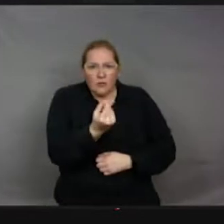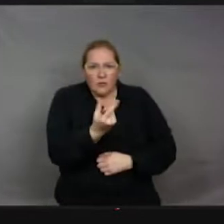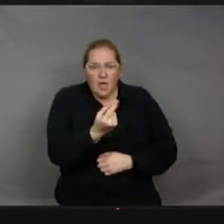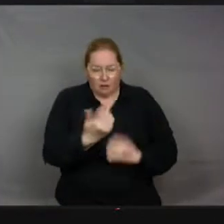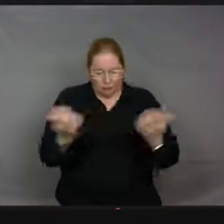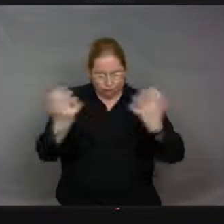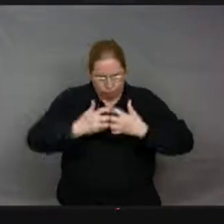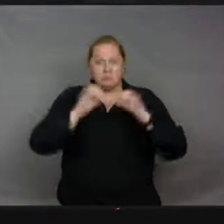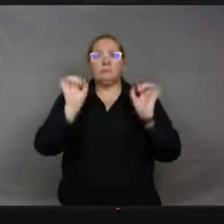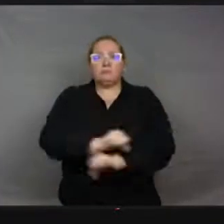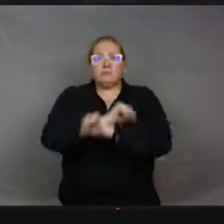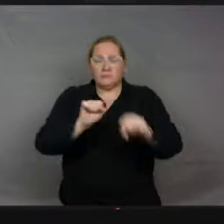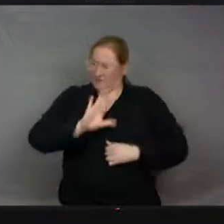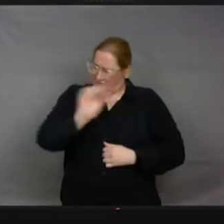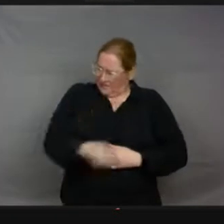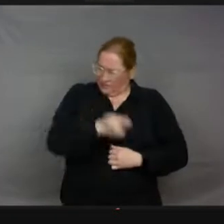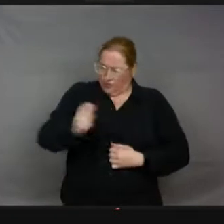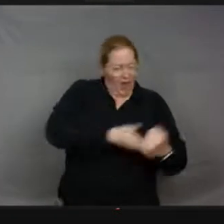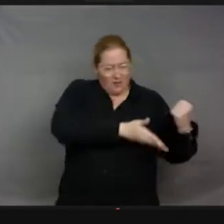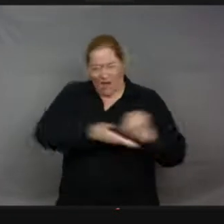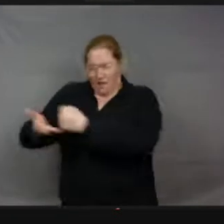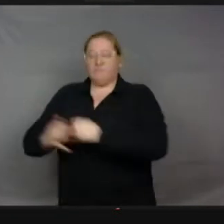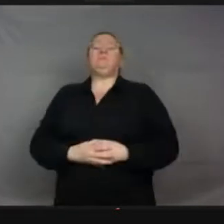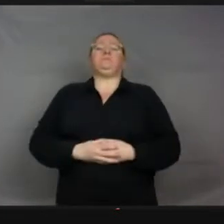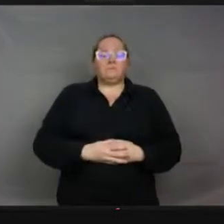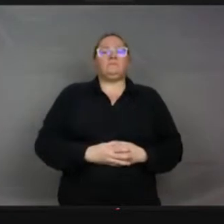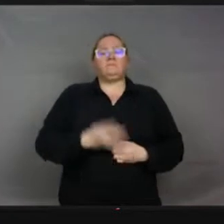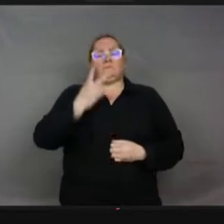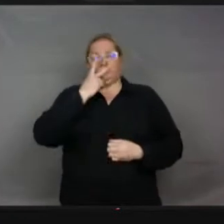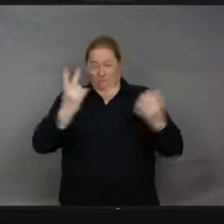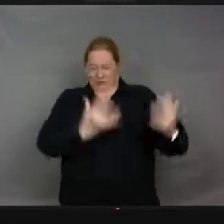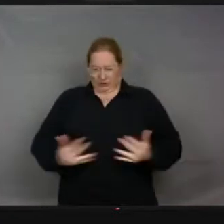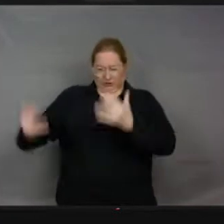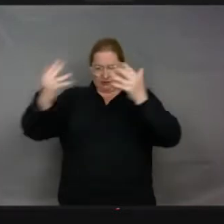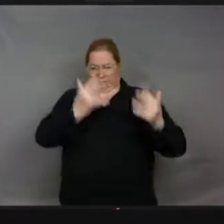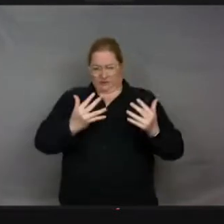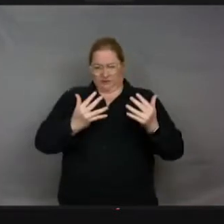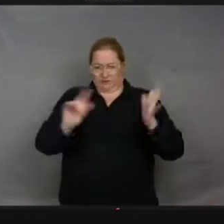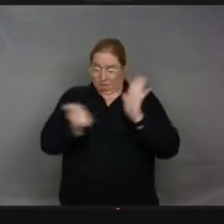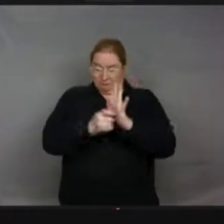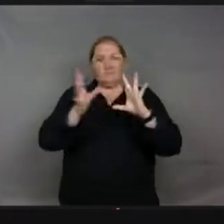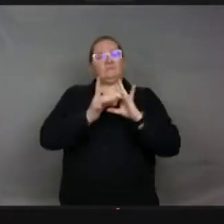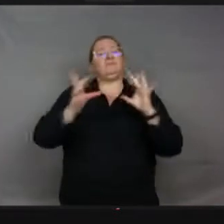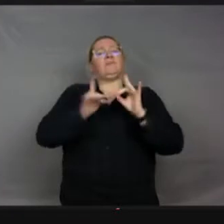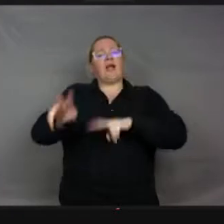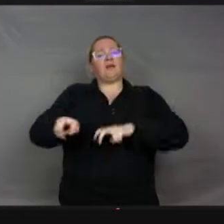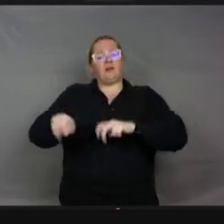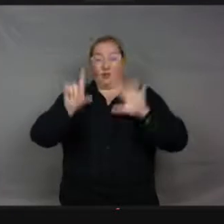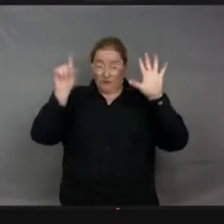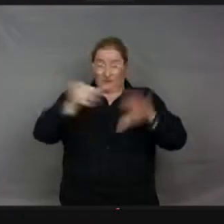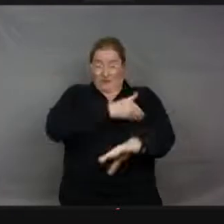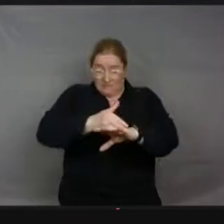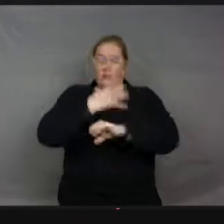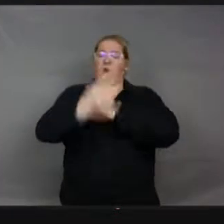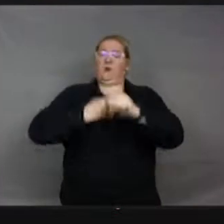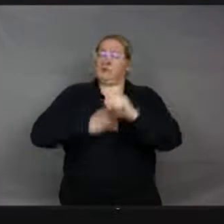plus en plus dans la nature. Sur le chiffre, j'avais lu que l'agriculture avait été inventée il y a 70 millions d'années pour s'adapter à la sécheresse. Vous